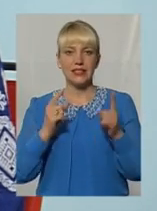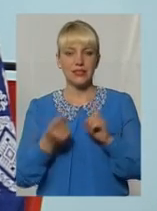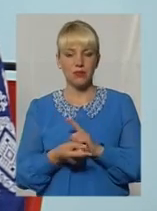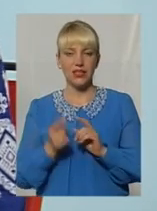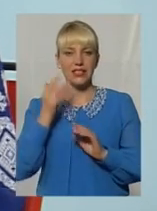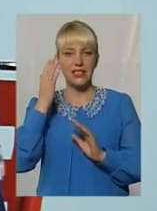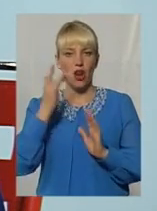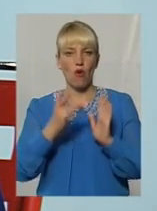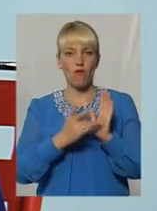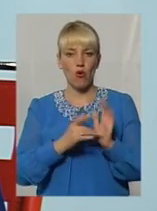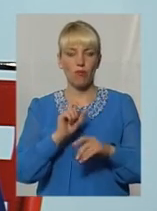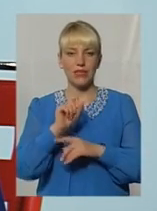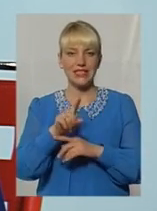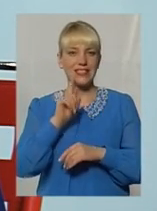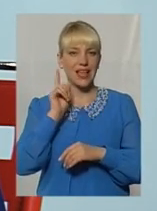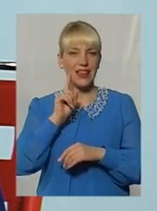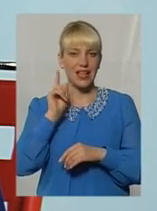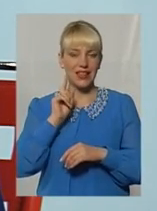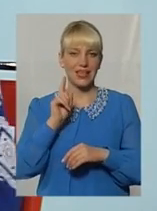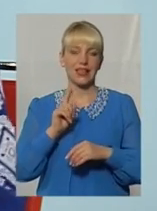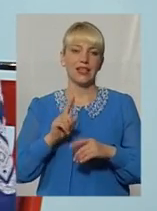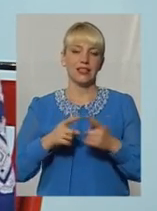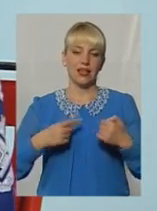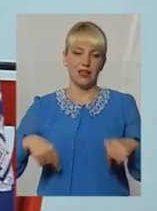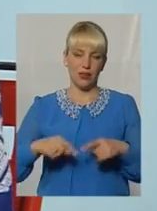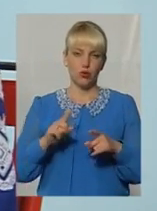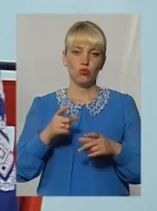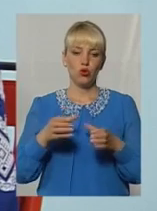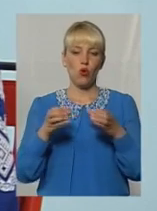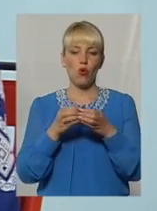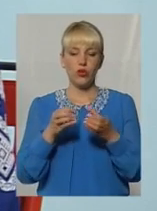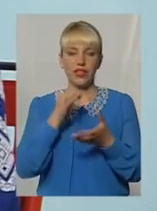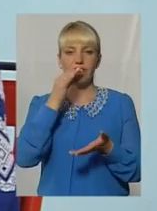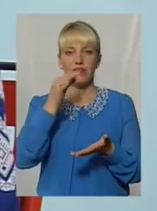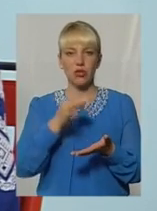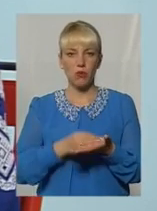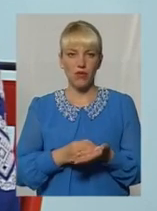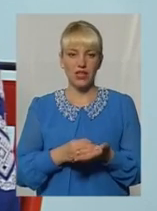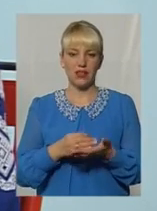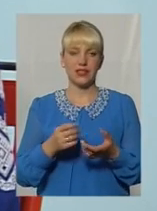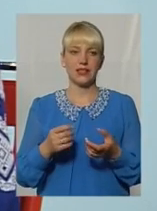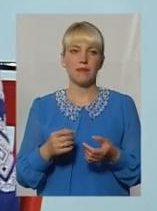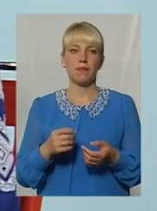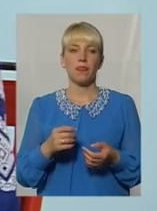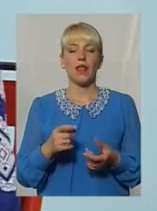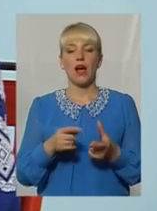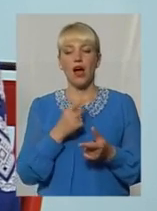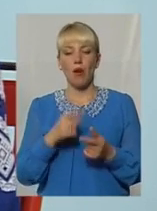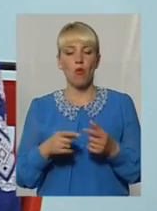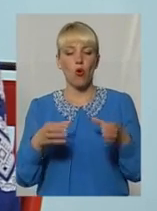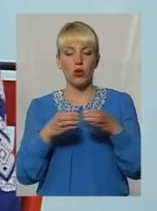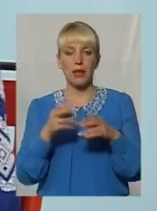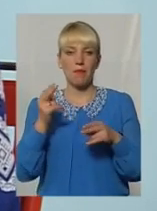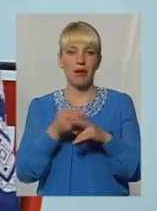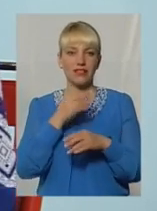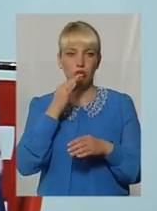цих зелених ділянок. Тому що колективна відповідальність депутатів або колективна безвідповідальність в той час